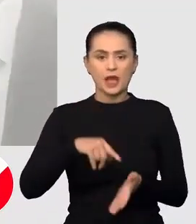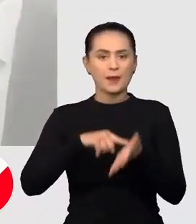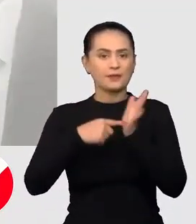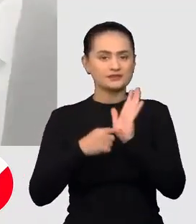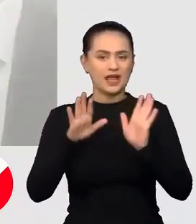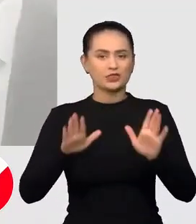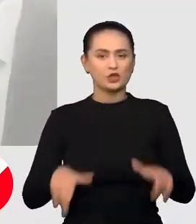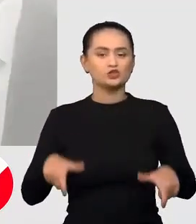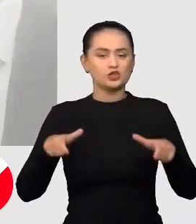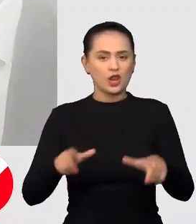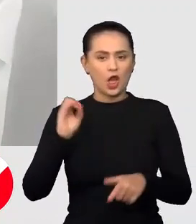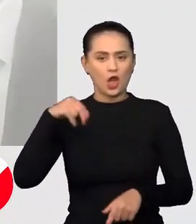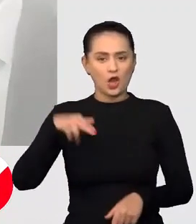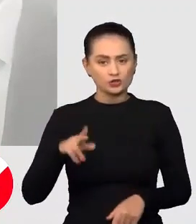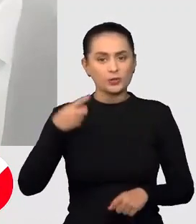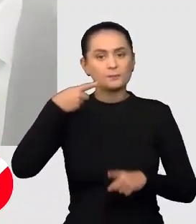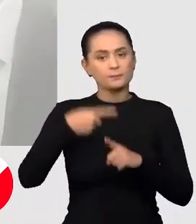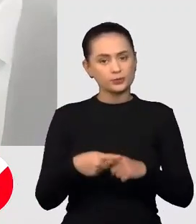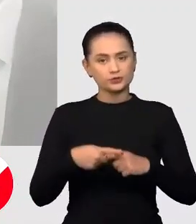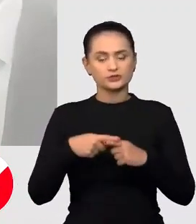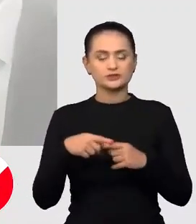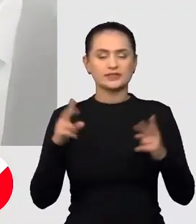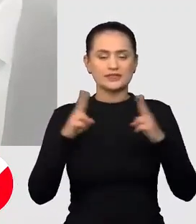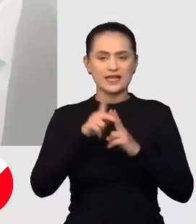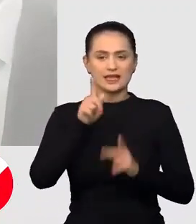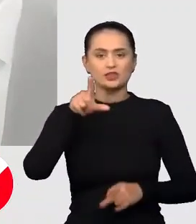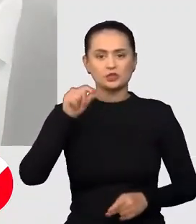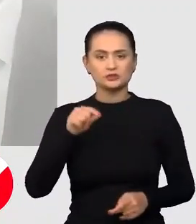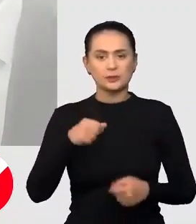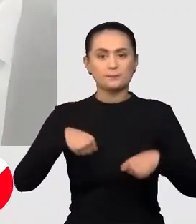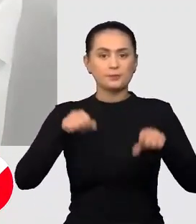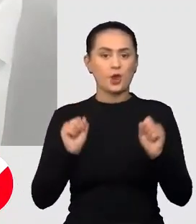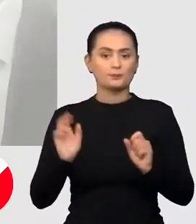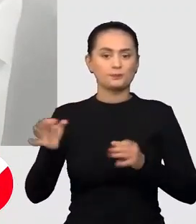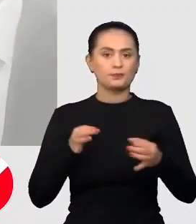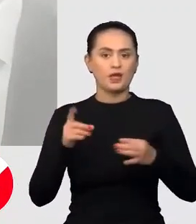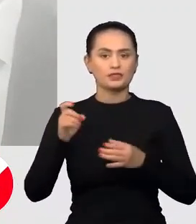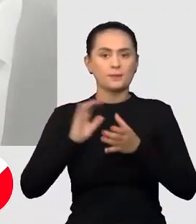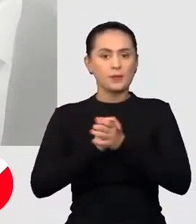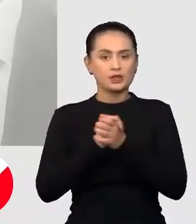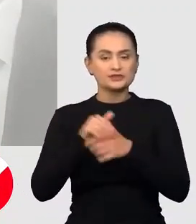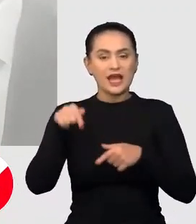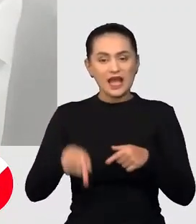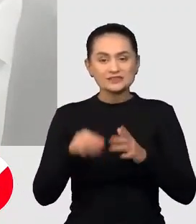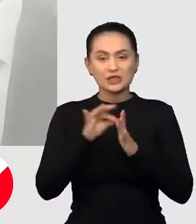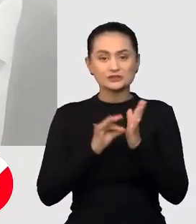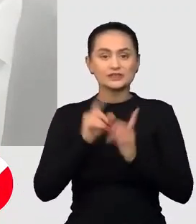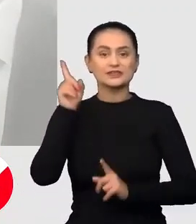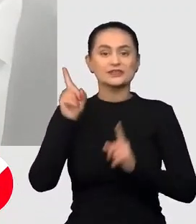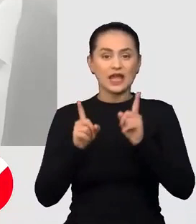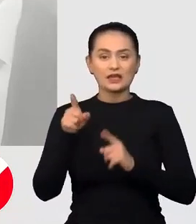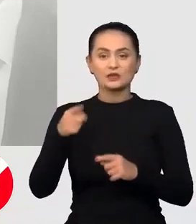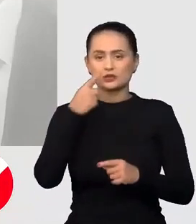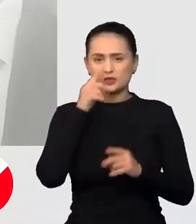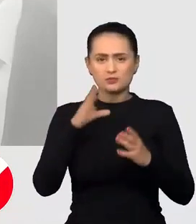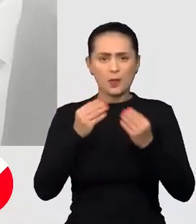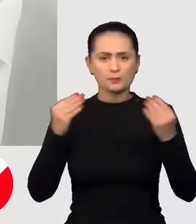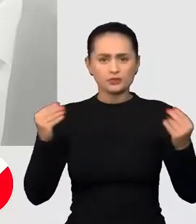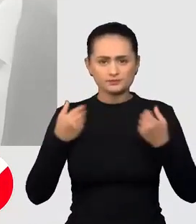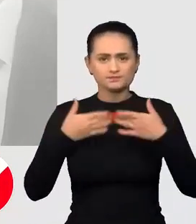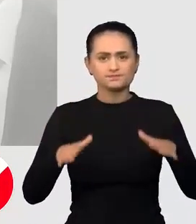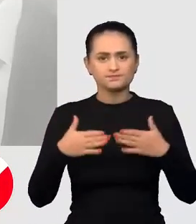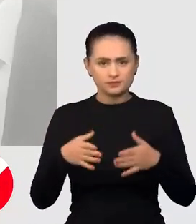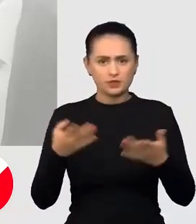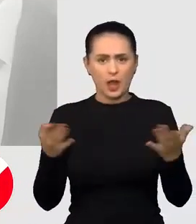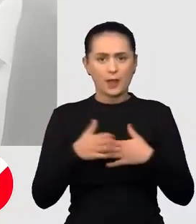adunarea generală a ONU, dar și la summit-ul G20, propriul plan de pace, asta în condițiile în care Rusia se confruntă cu eșecuri tot mai mari în cele